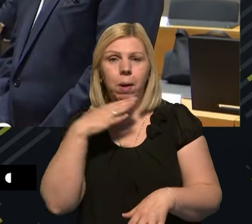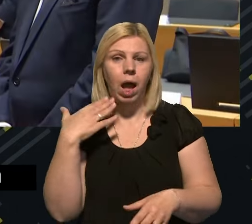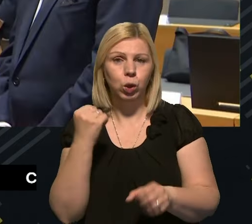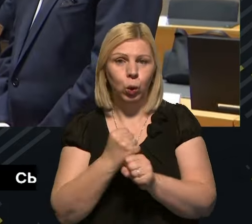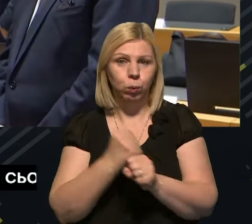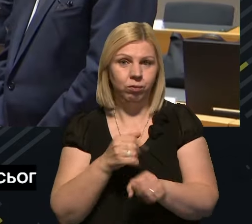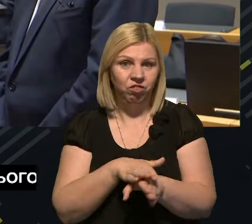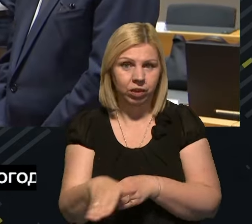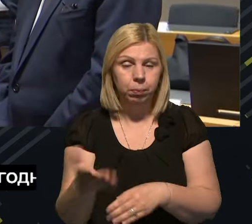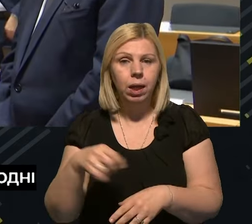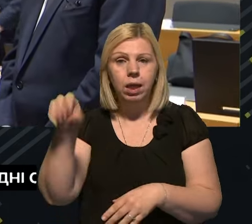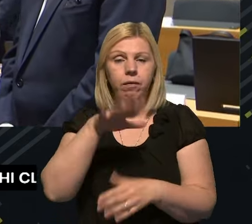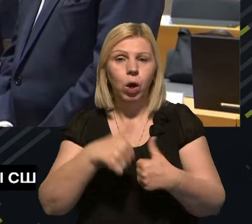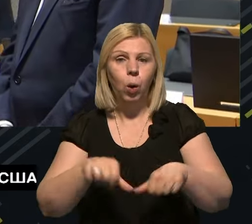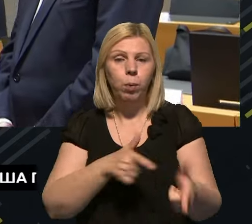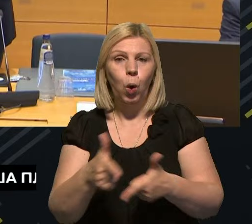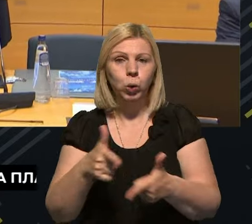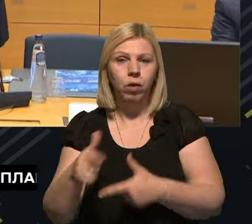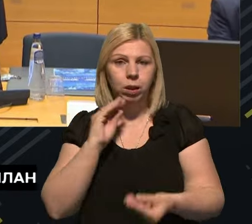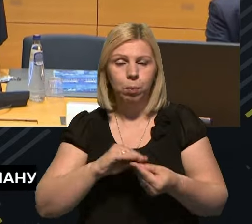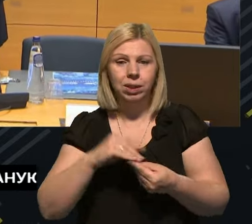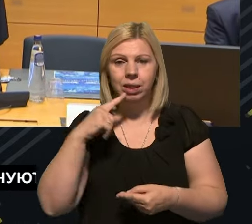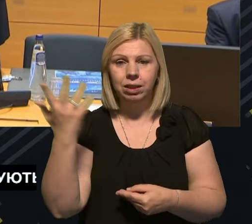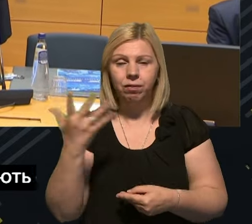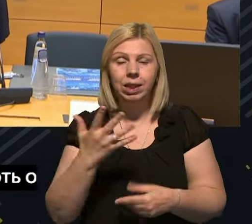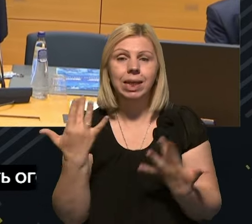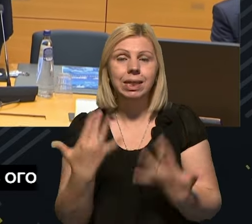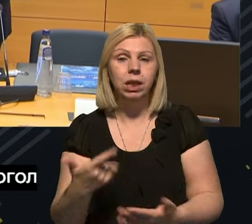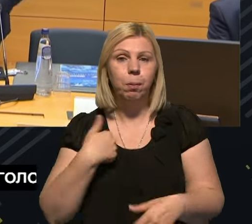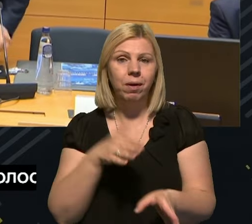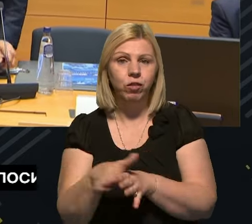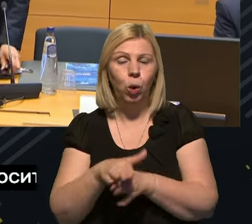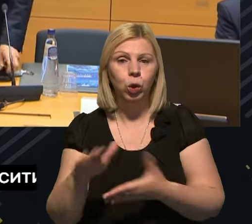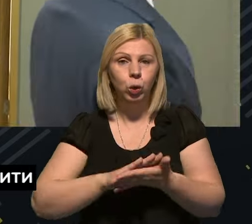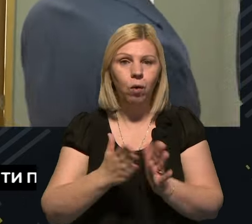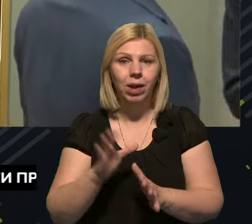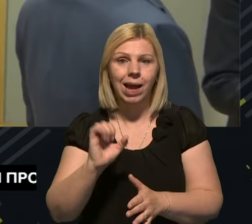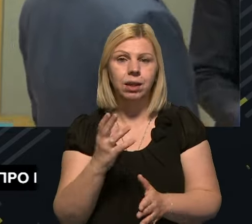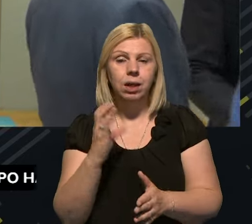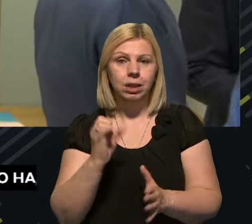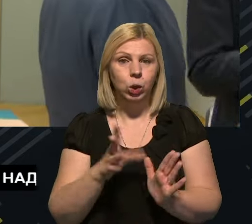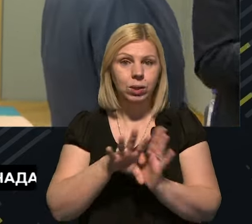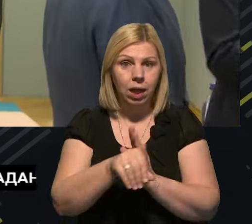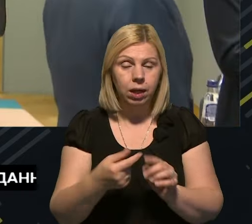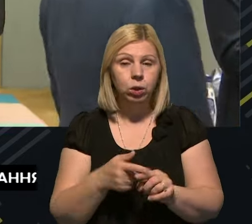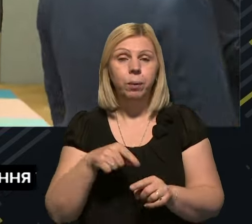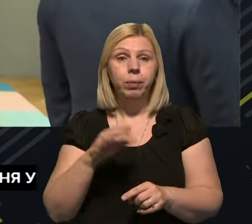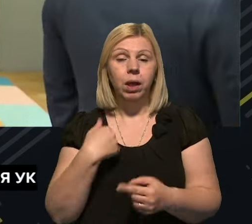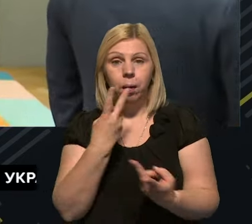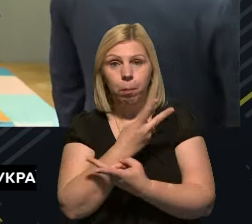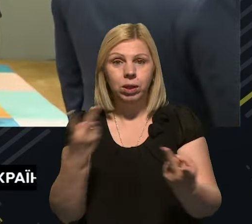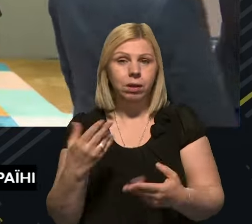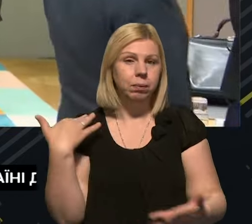зроблено. Європейська комісія готувала постійно звіти щодо того, наскільки ми виконуємо угоду про асоціацію. навіть, якщо подивимося